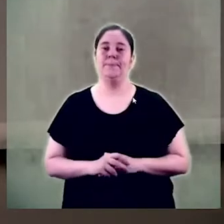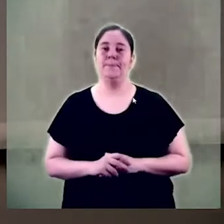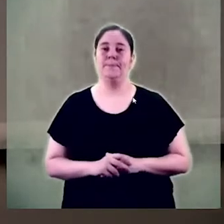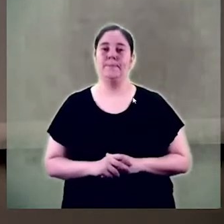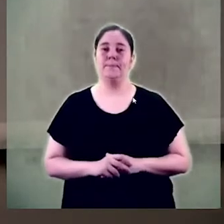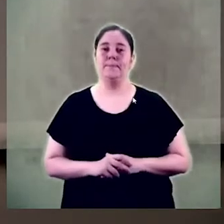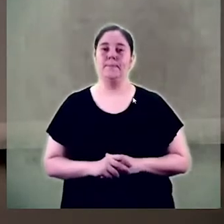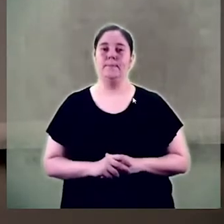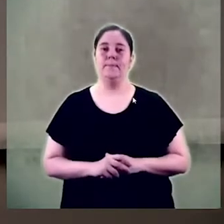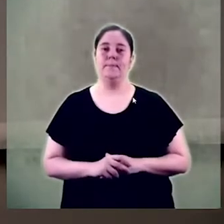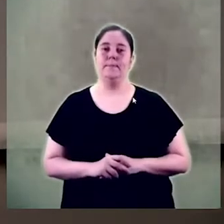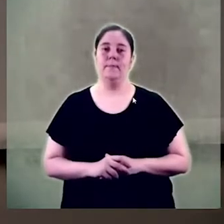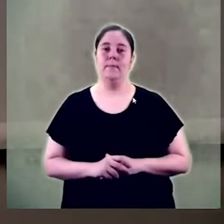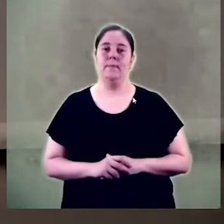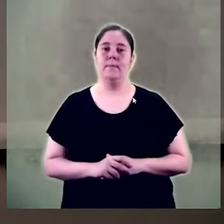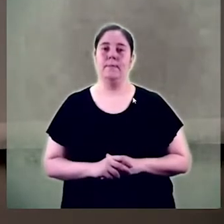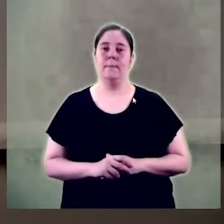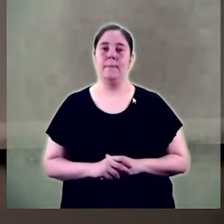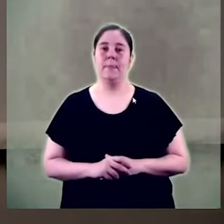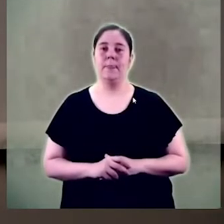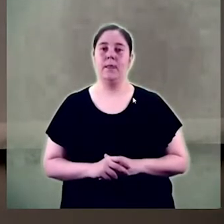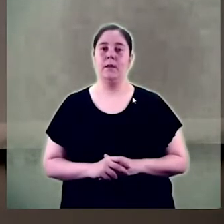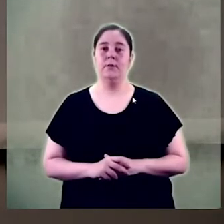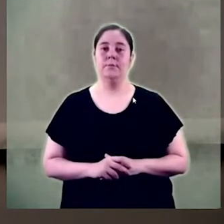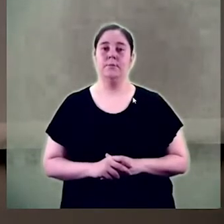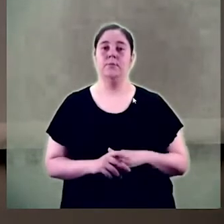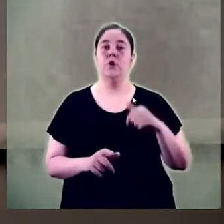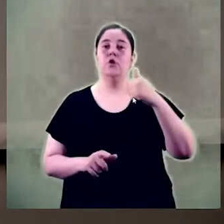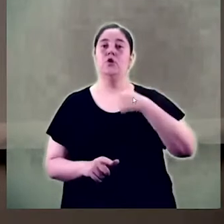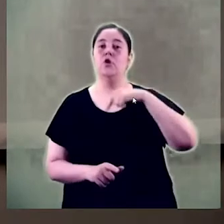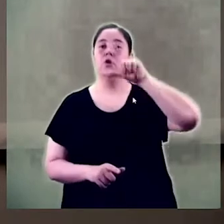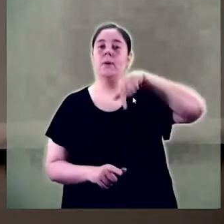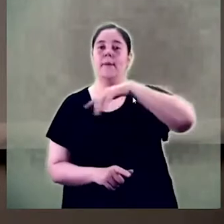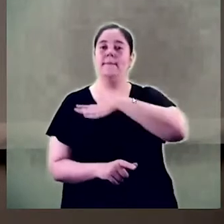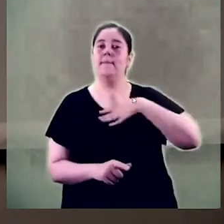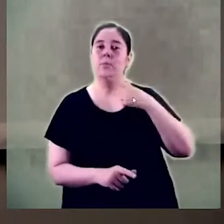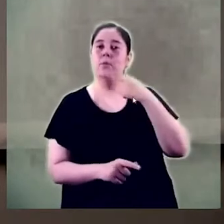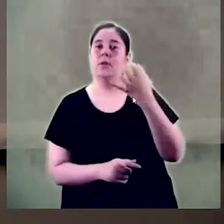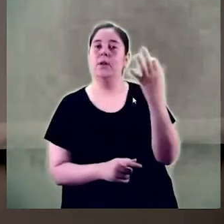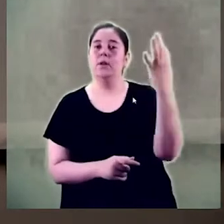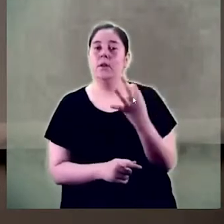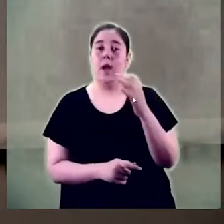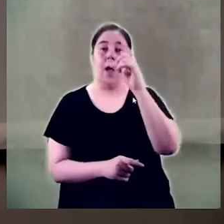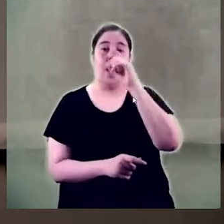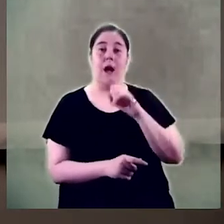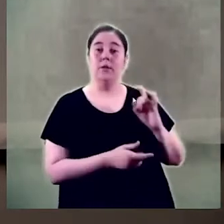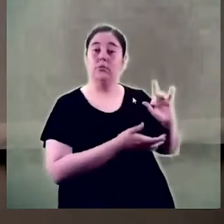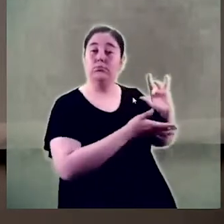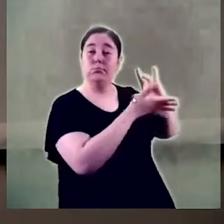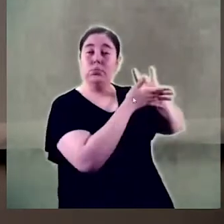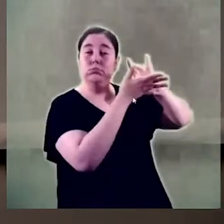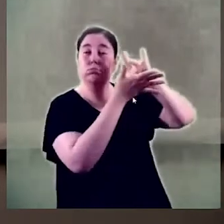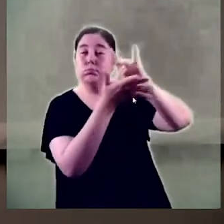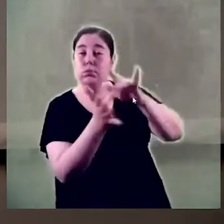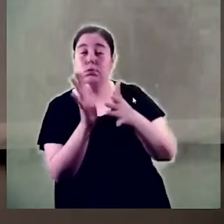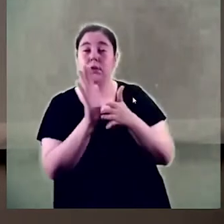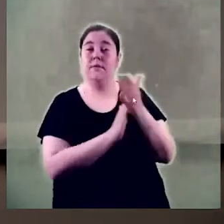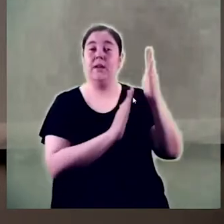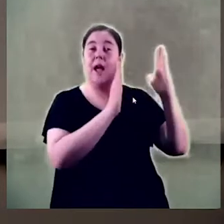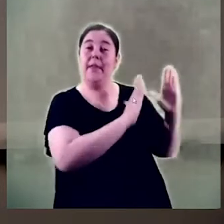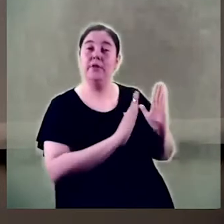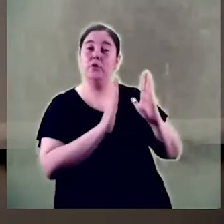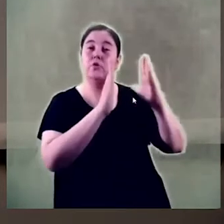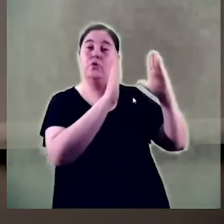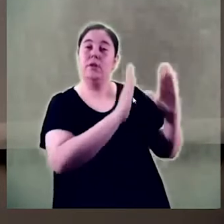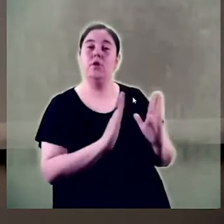us faci evident que al llarg dels anys de totes aquestes edicions aquest acte